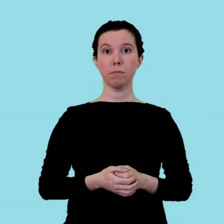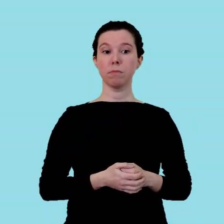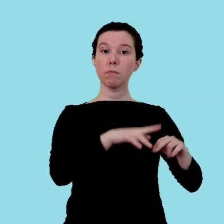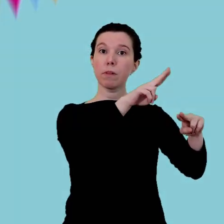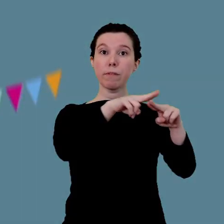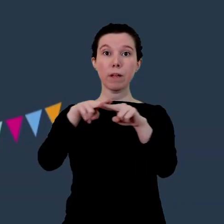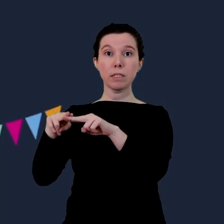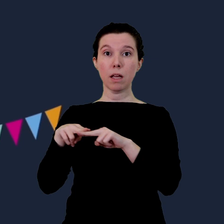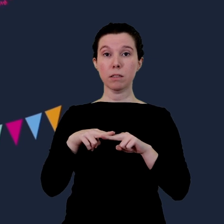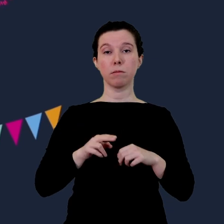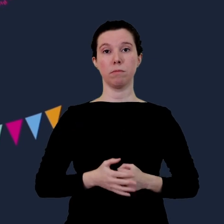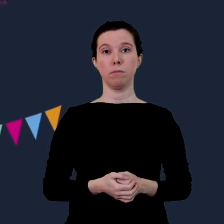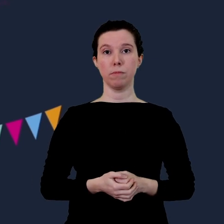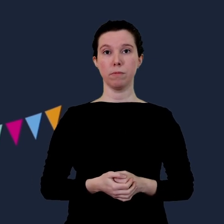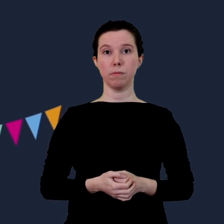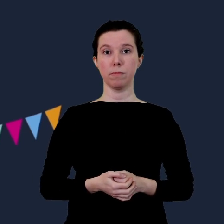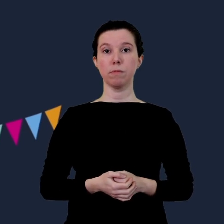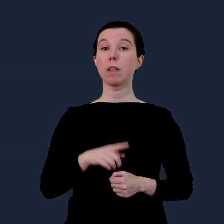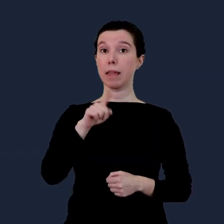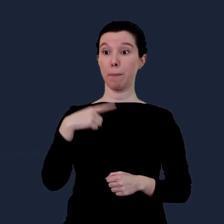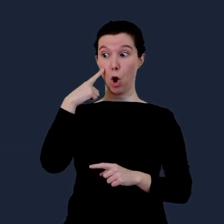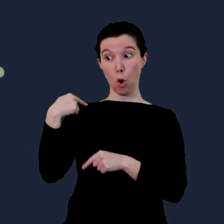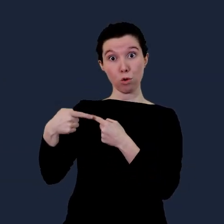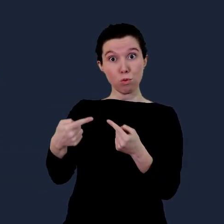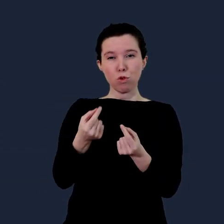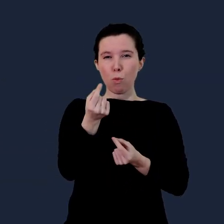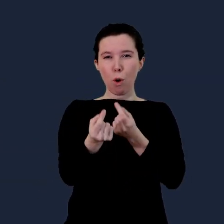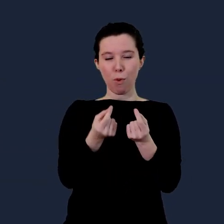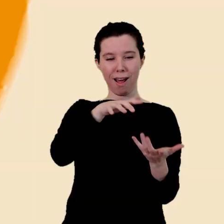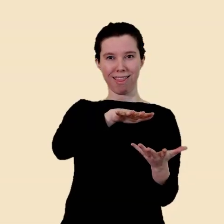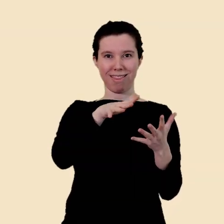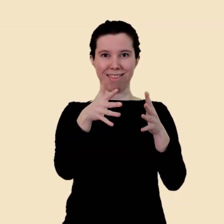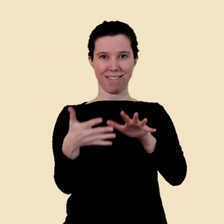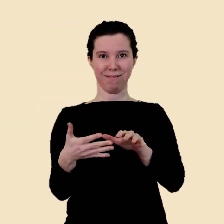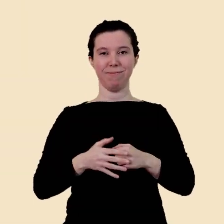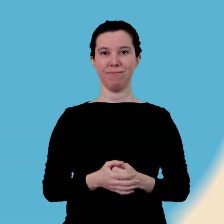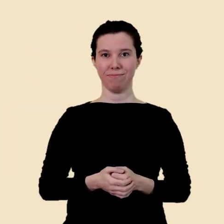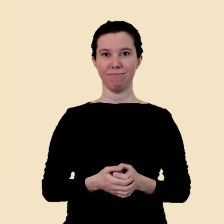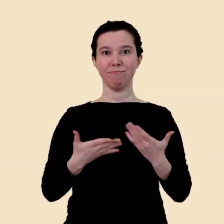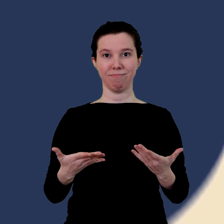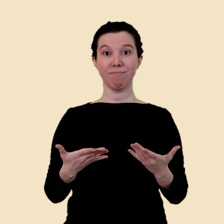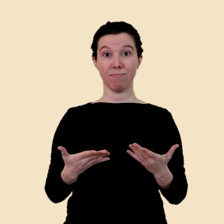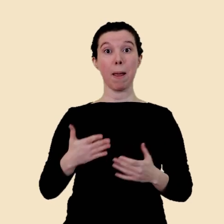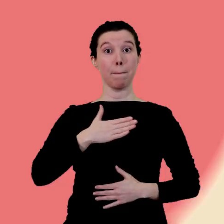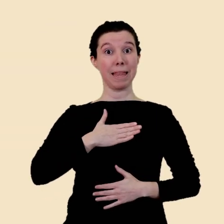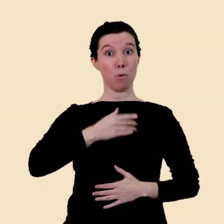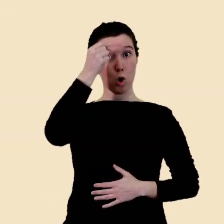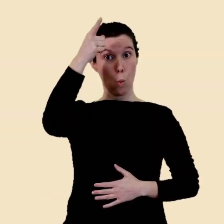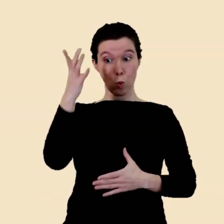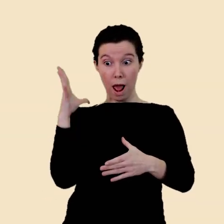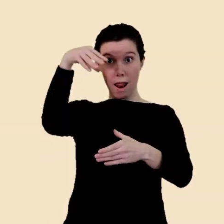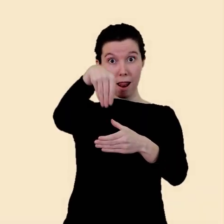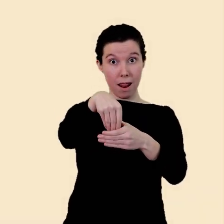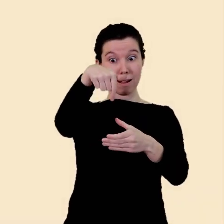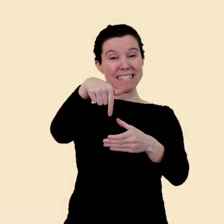les celebracions i els nostres costums evolucionen i canvien. I formen el nostre patrimoni